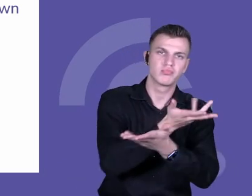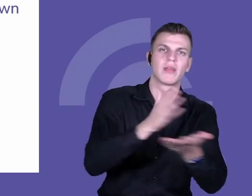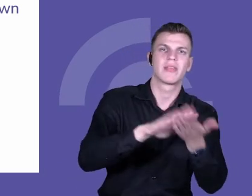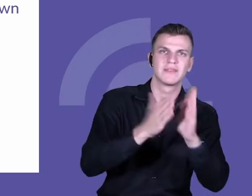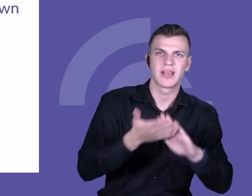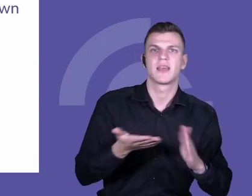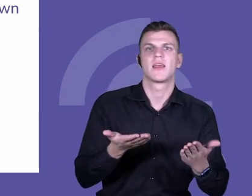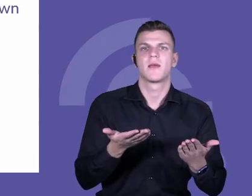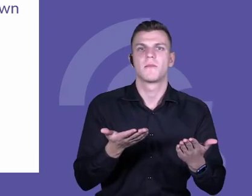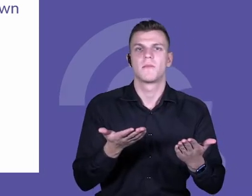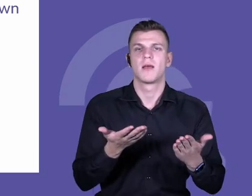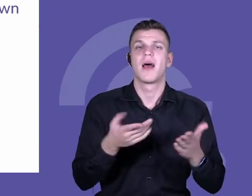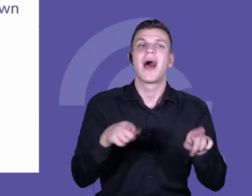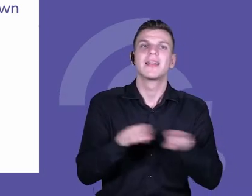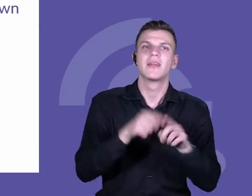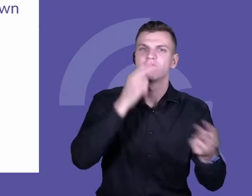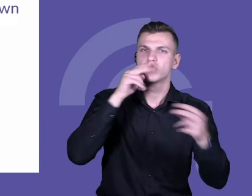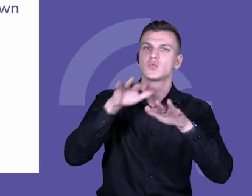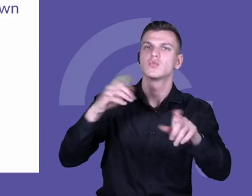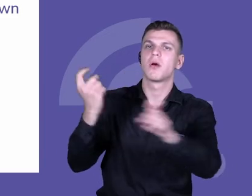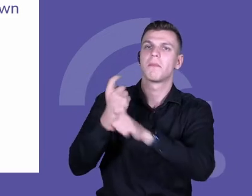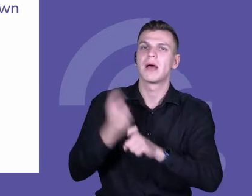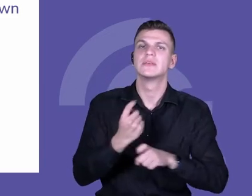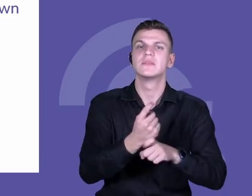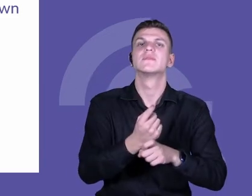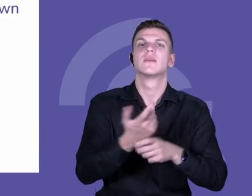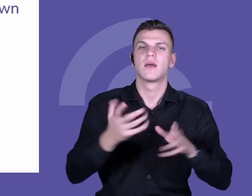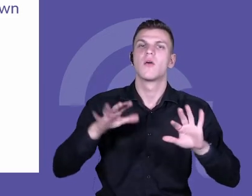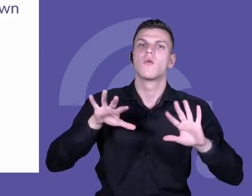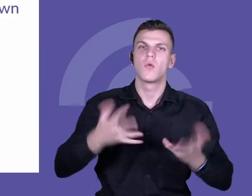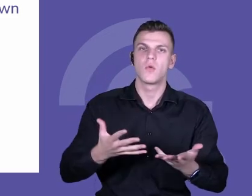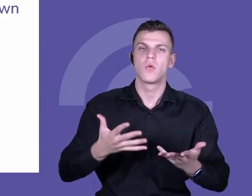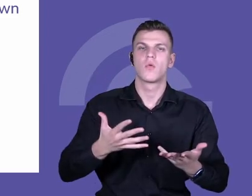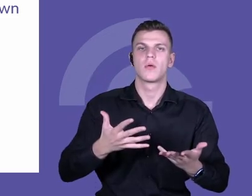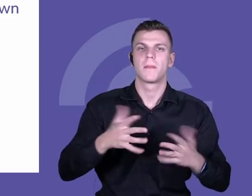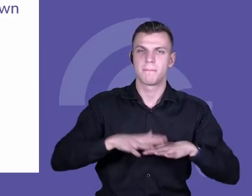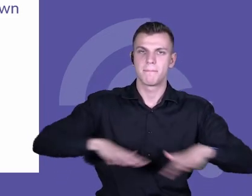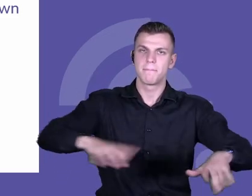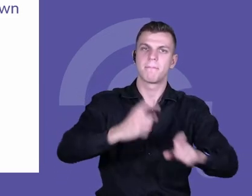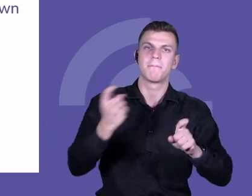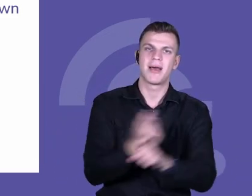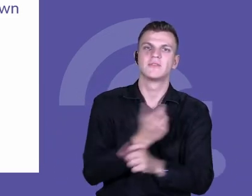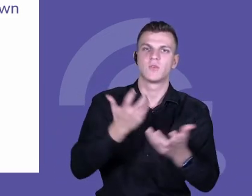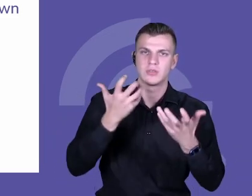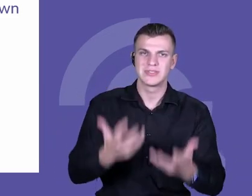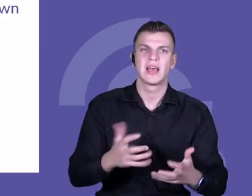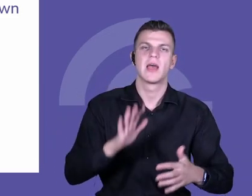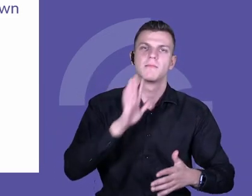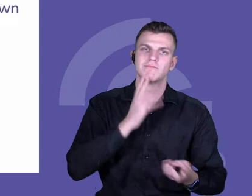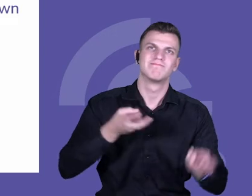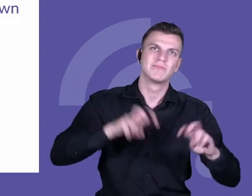zwrotne i to, co widzimy w wielu krajach, to jest przyjęcie jako polityki krajowej, żeby tworzyć takie zespoły czy